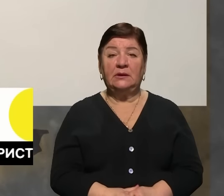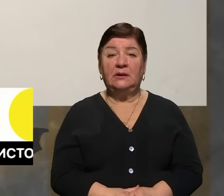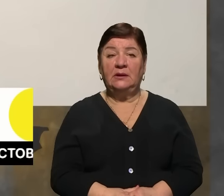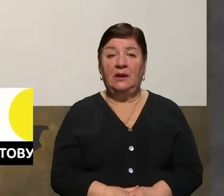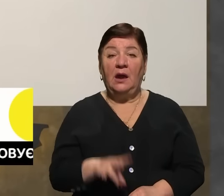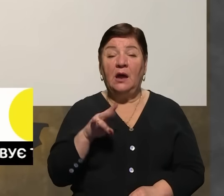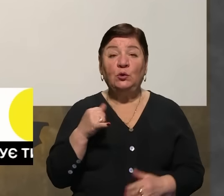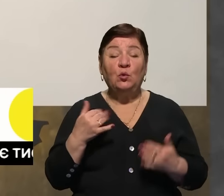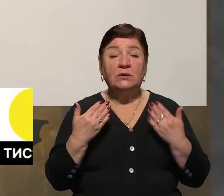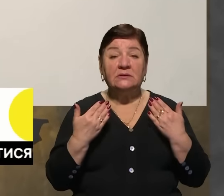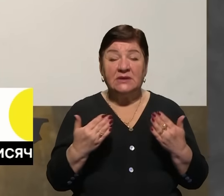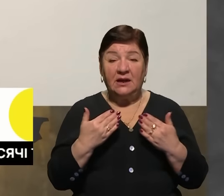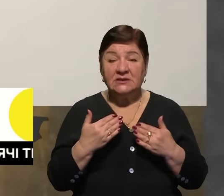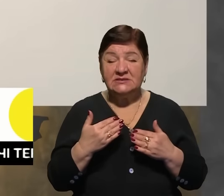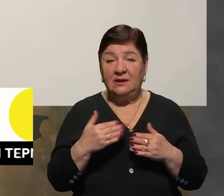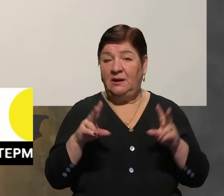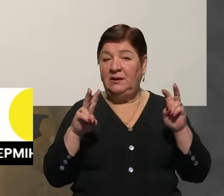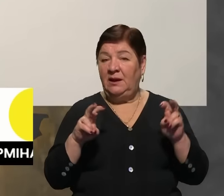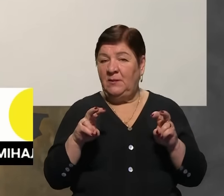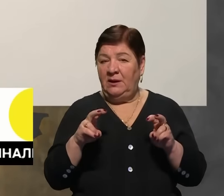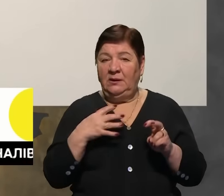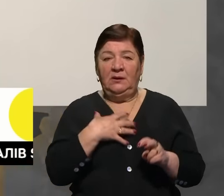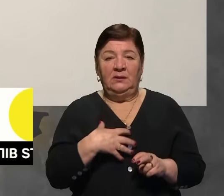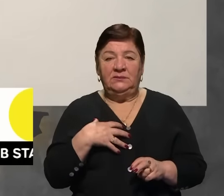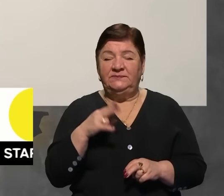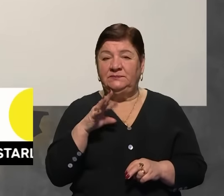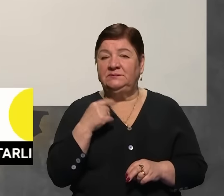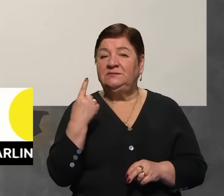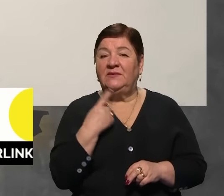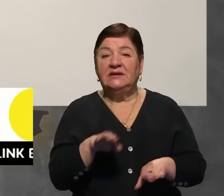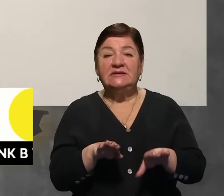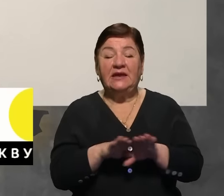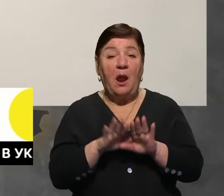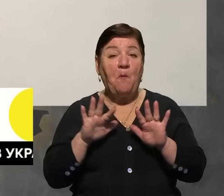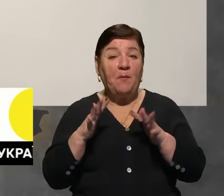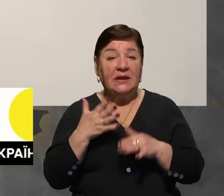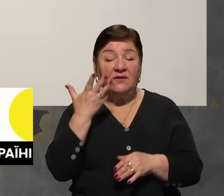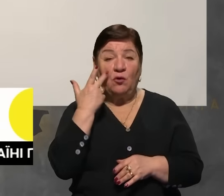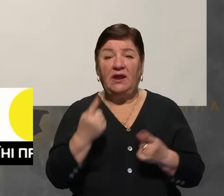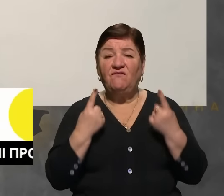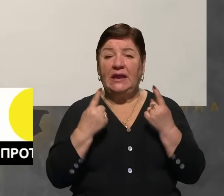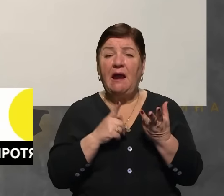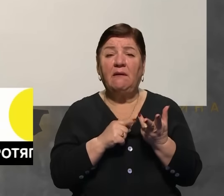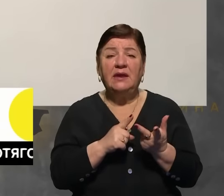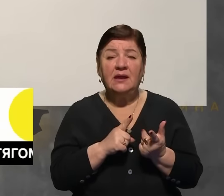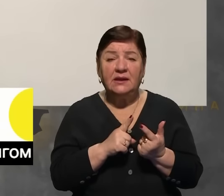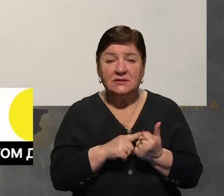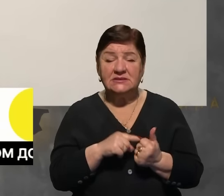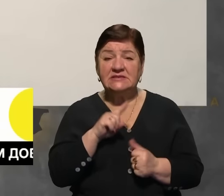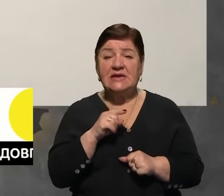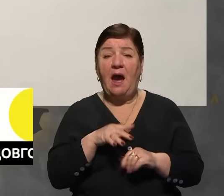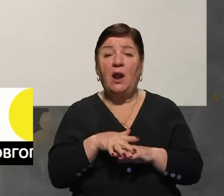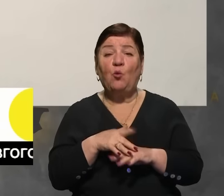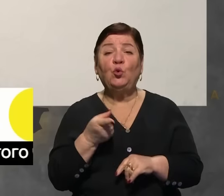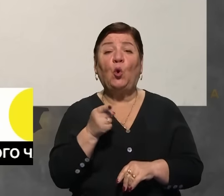Зараз це гостра тема з нашого боку, тобто, це один із таких моментів, коли велика кількість, за рахунок